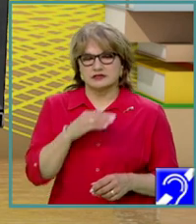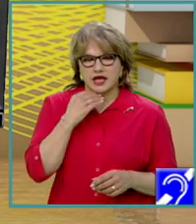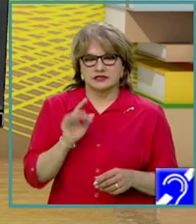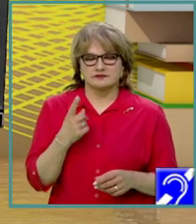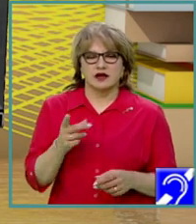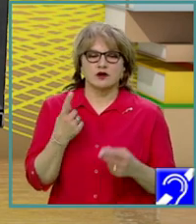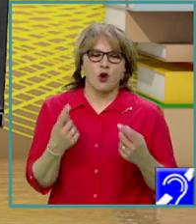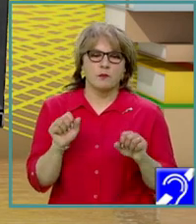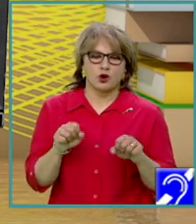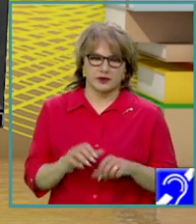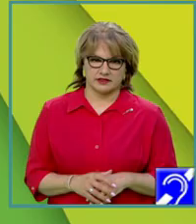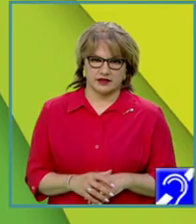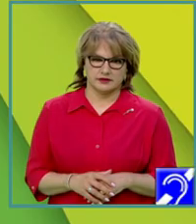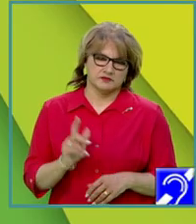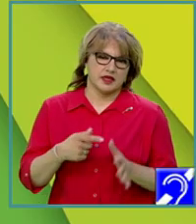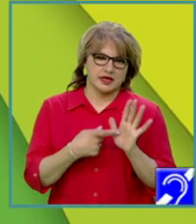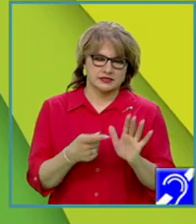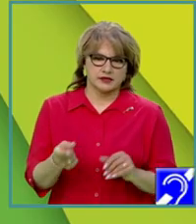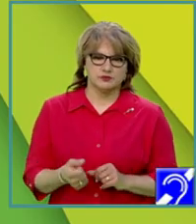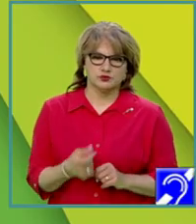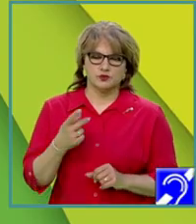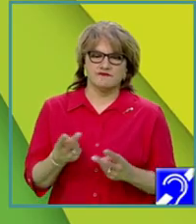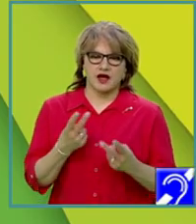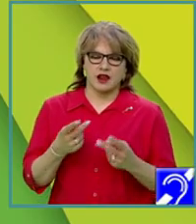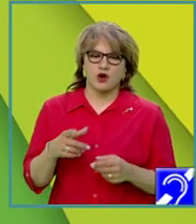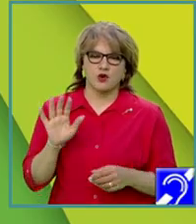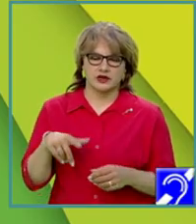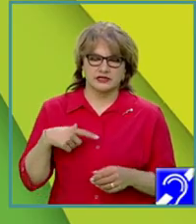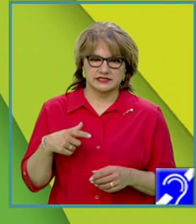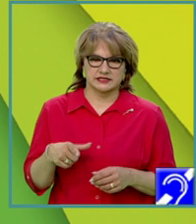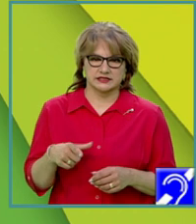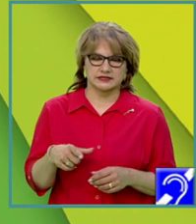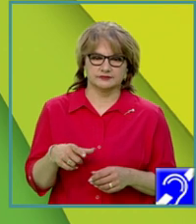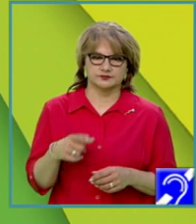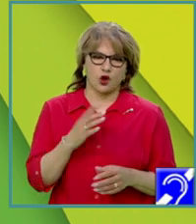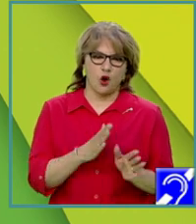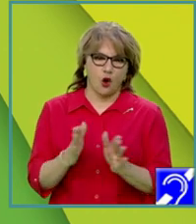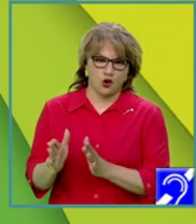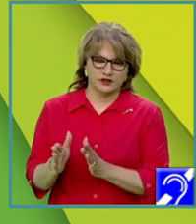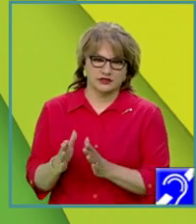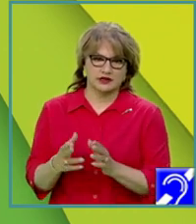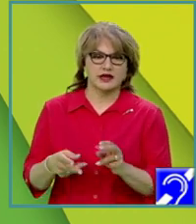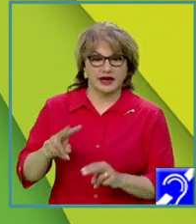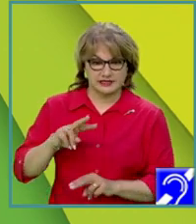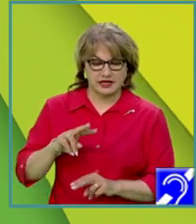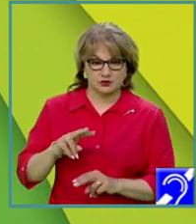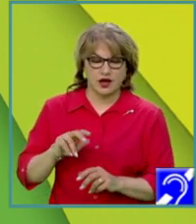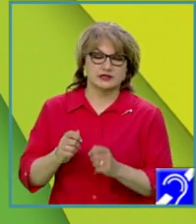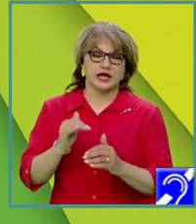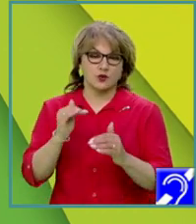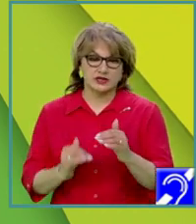anumită proprietate. Cum ar fi valori care sunt într-o ordine crescătoare sau